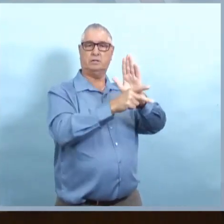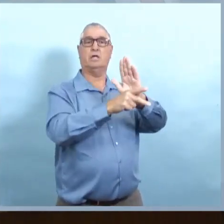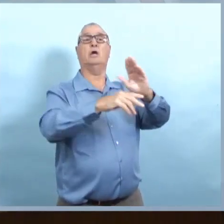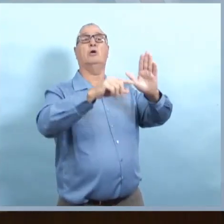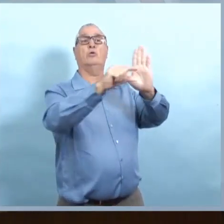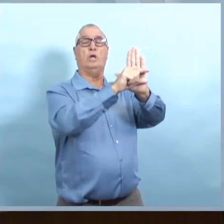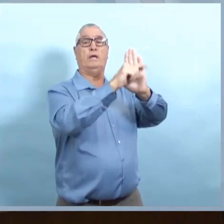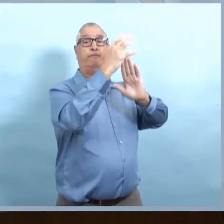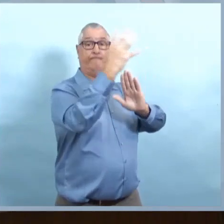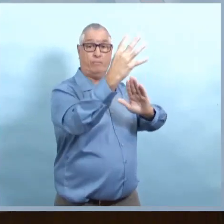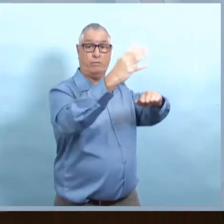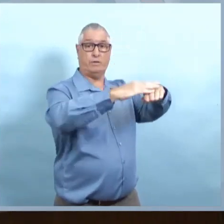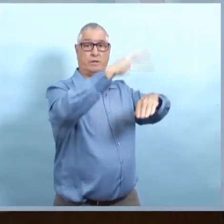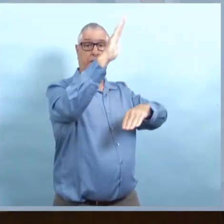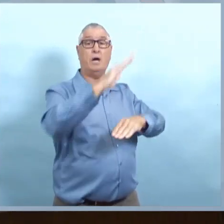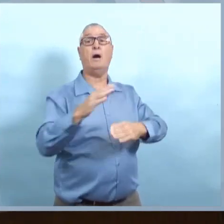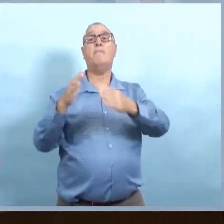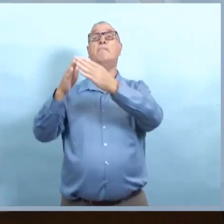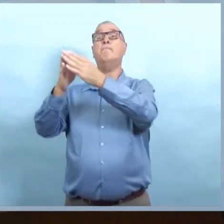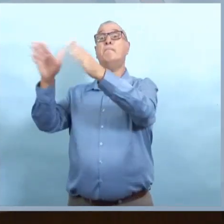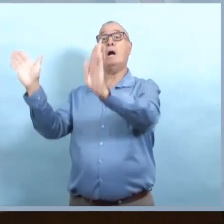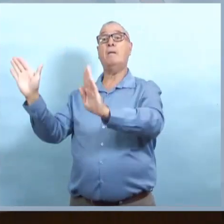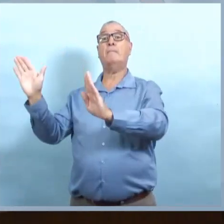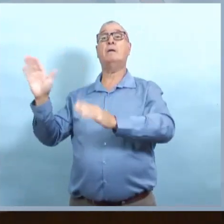Pour les garderies et les écoles,